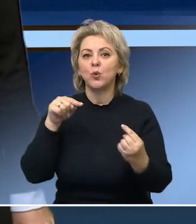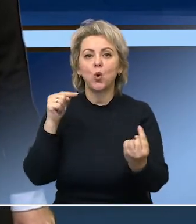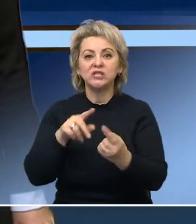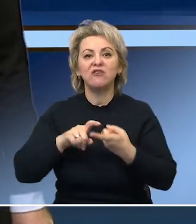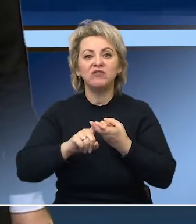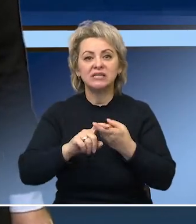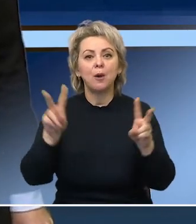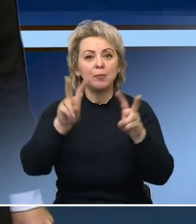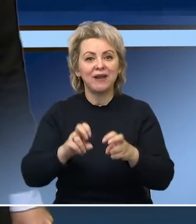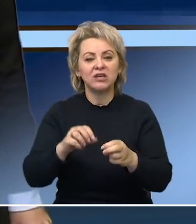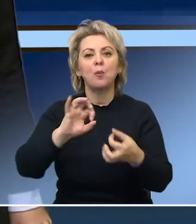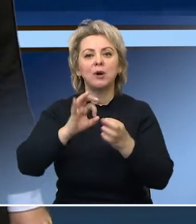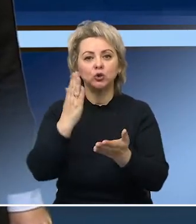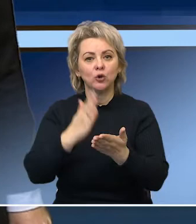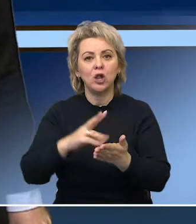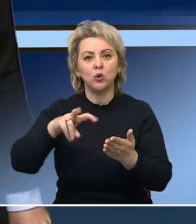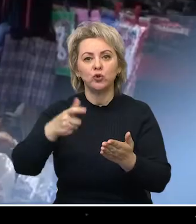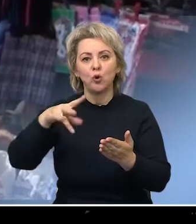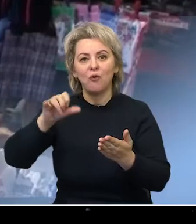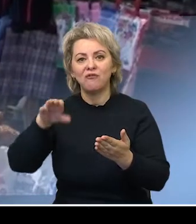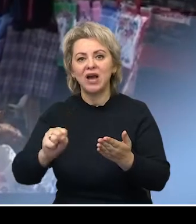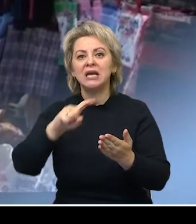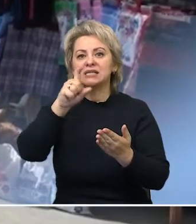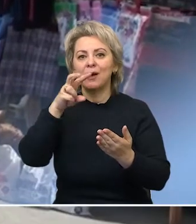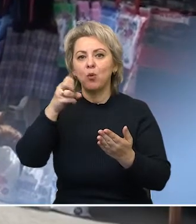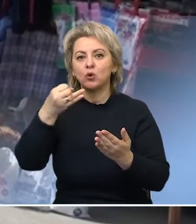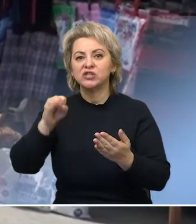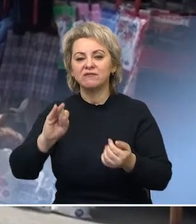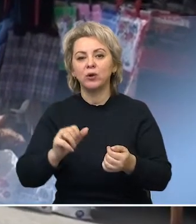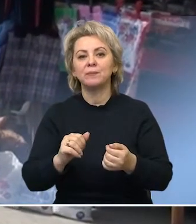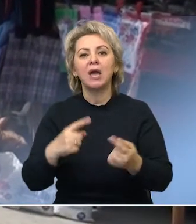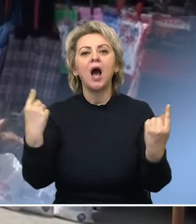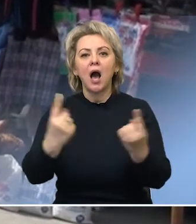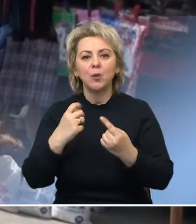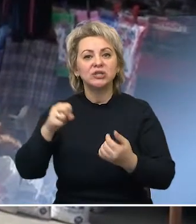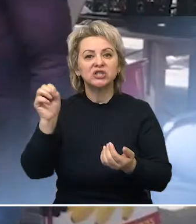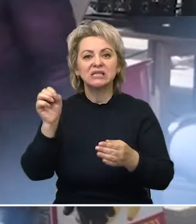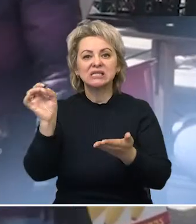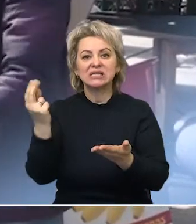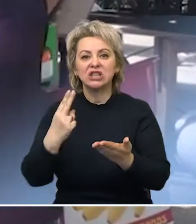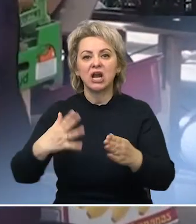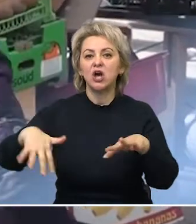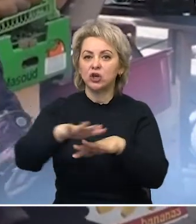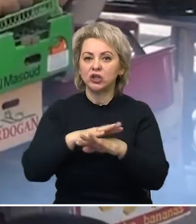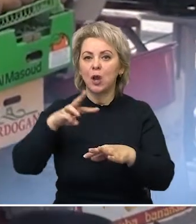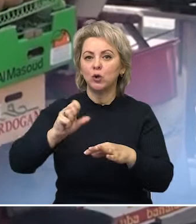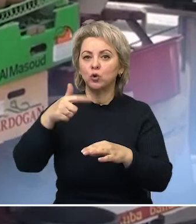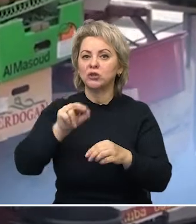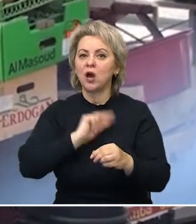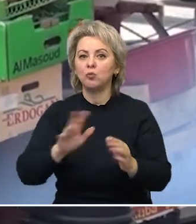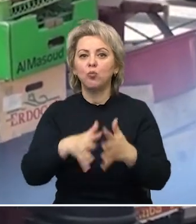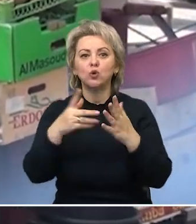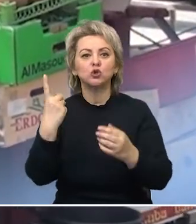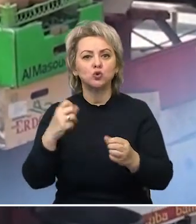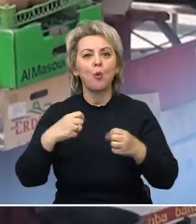Подробности есть у Андрея Лунева и Галины Запорожцевой. Обычно на центральном рынке Матвеева Кургана работает более ста продавцов. Сейчас